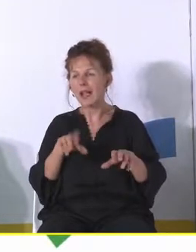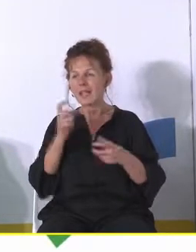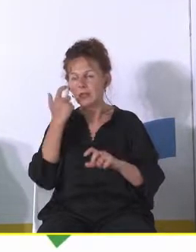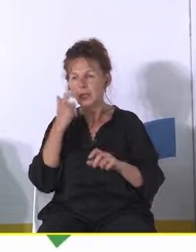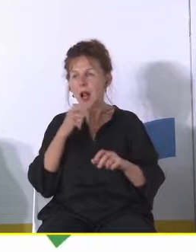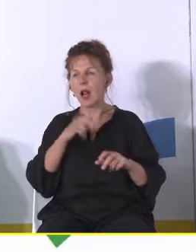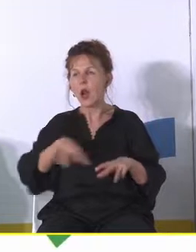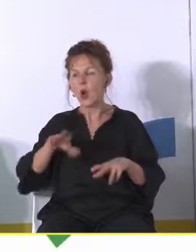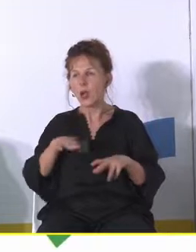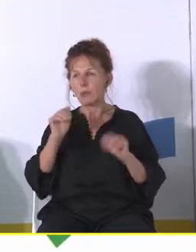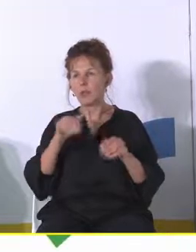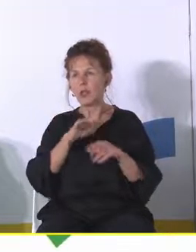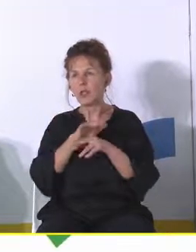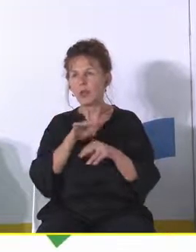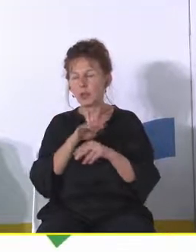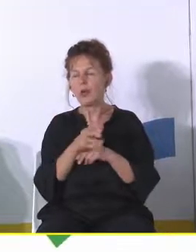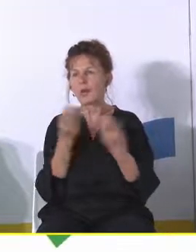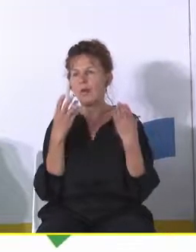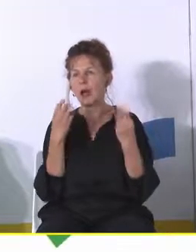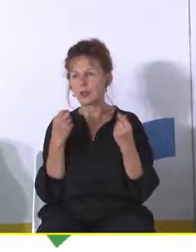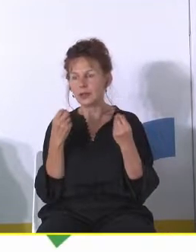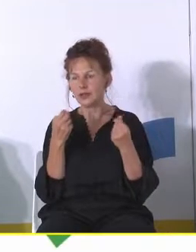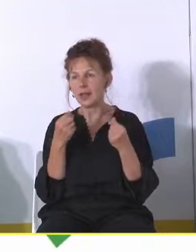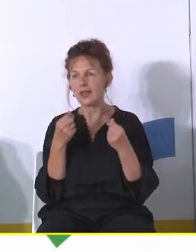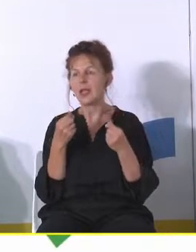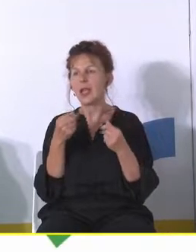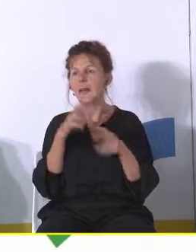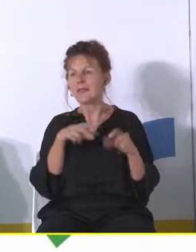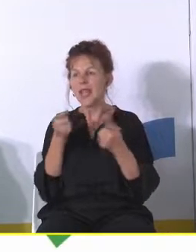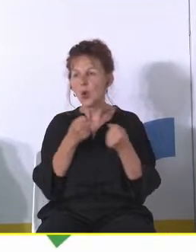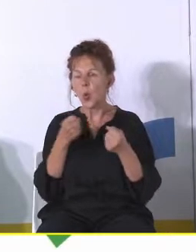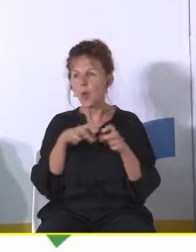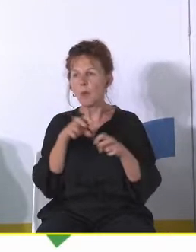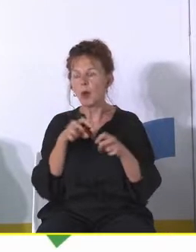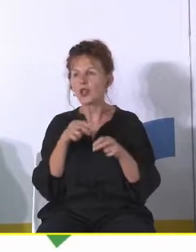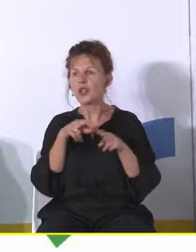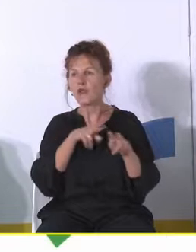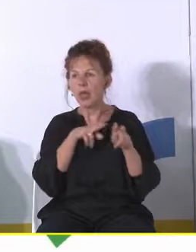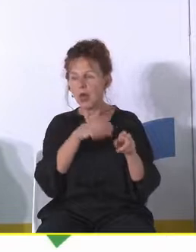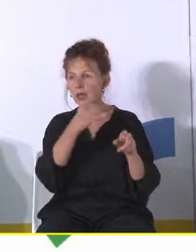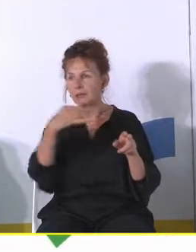lokalne mogą mieć wpływ na regulowanie cen nieruchomości oraz kosztów wynajmu